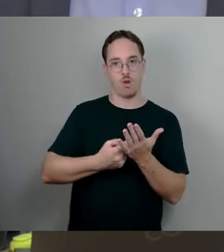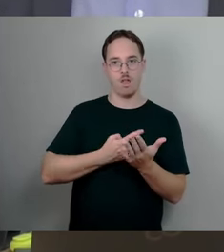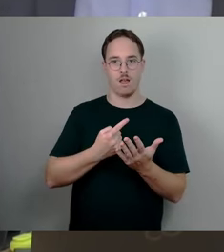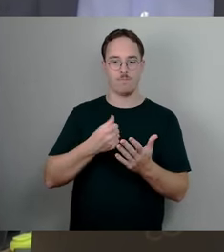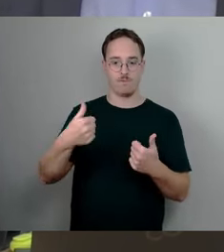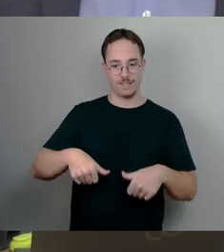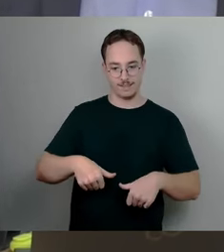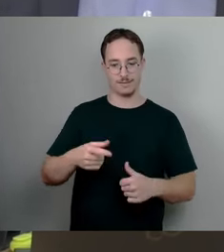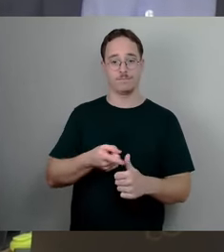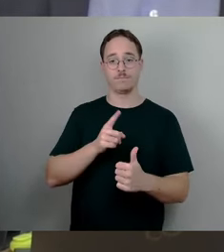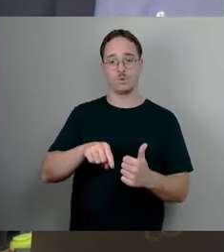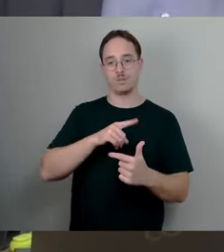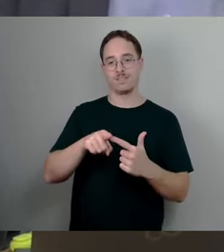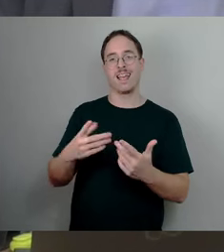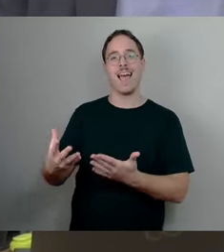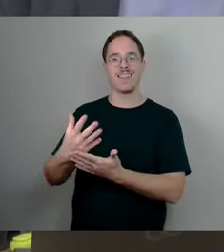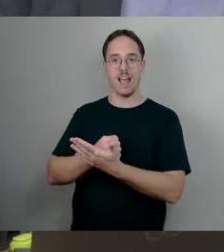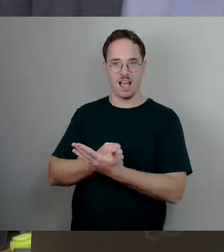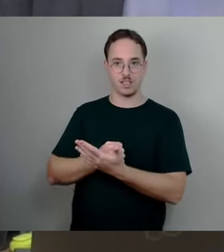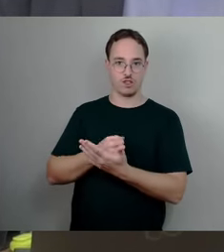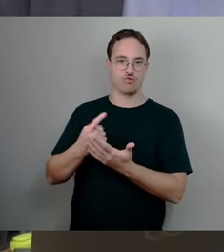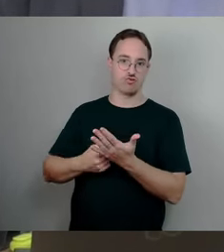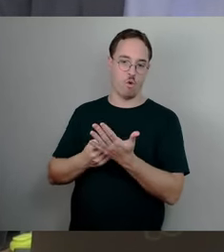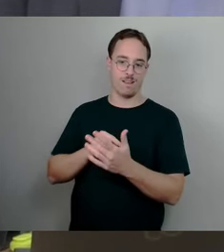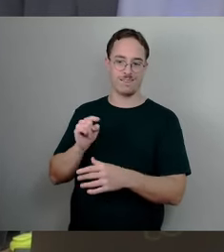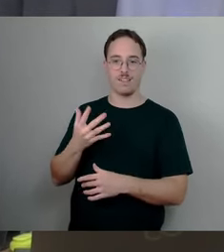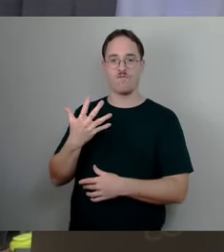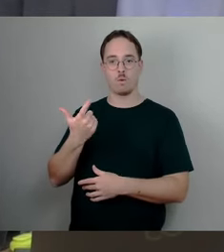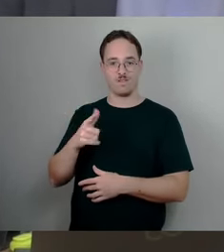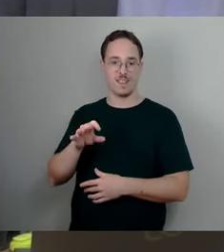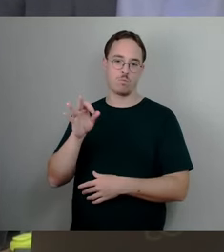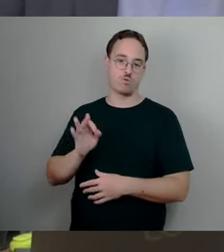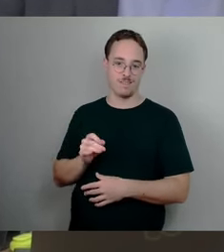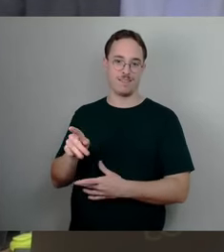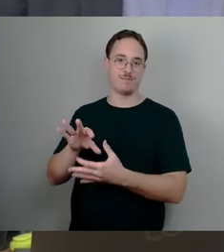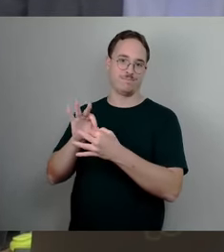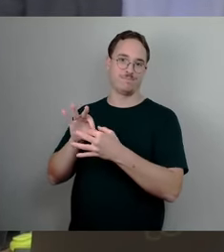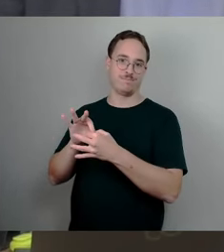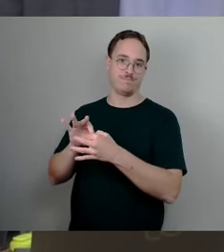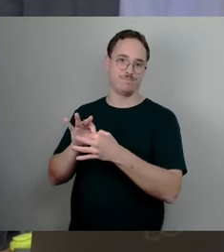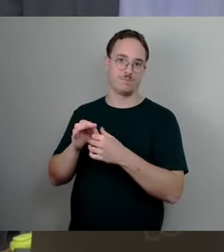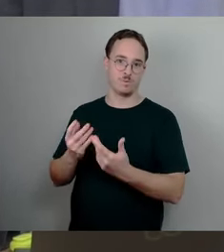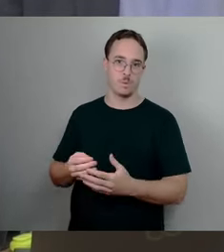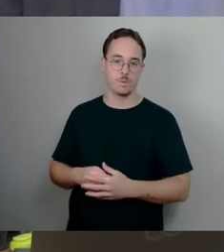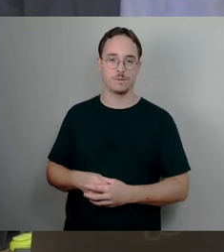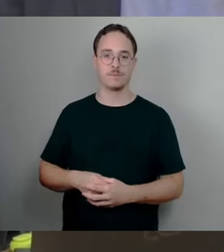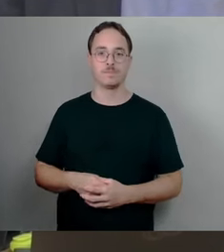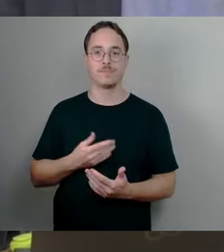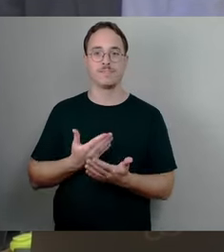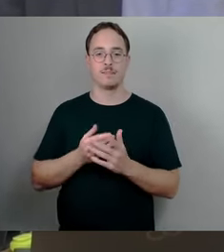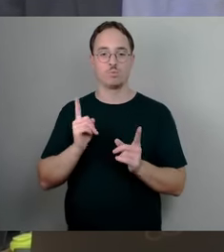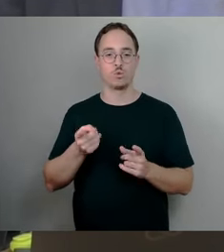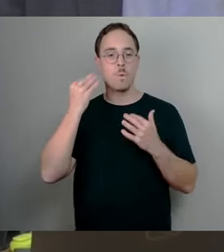25 Prozent wiederum des Sponsoringbeitrags hat. Und insoweit muss man dann wiederum überlegen, ob die ganze Aufwand,